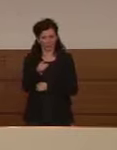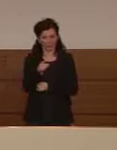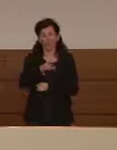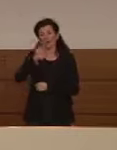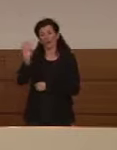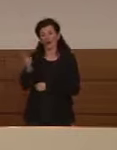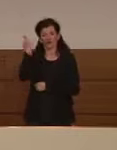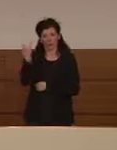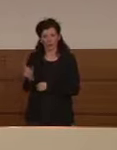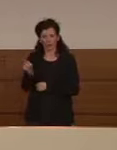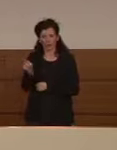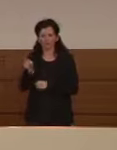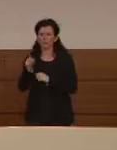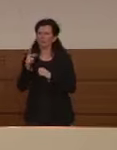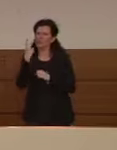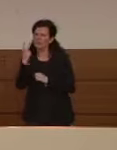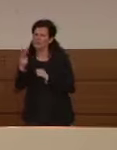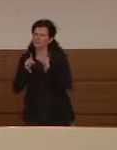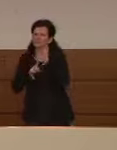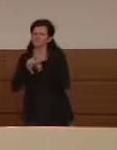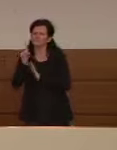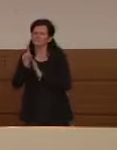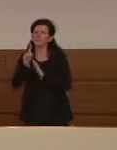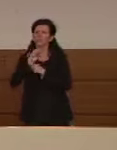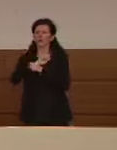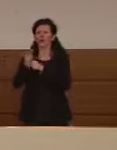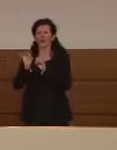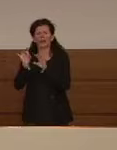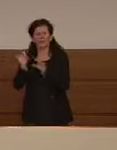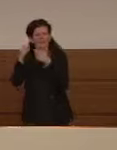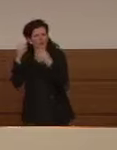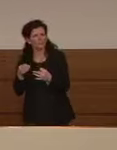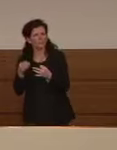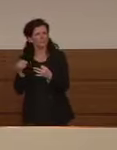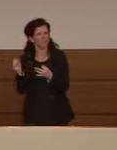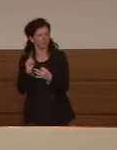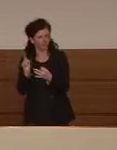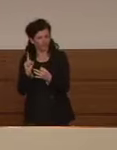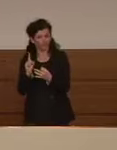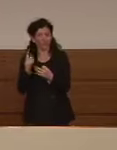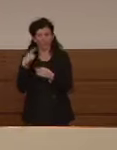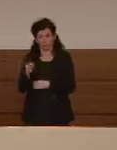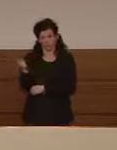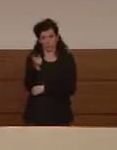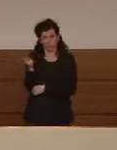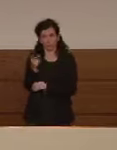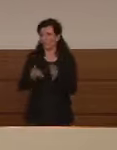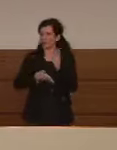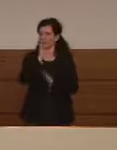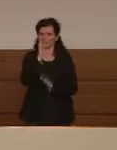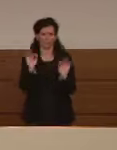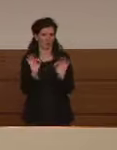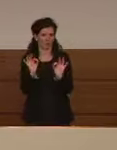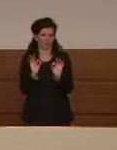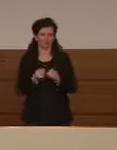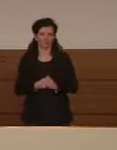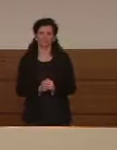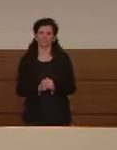risultato non proprio positivo e queste persone non sono partite. Quindi